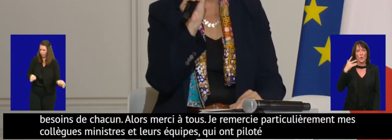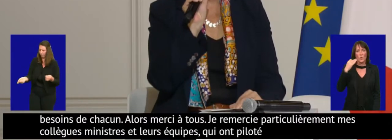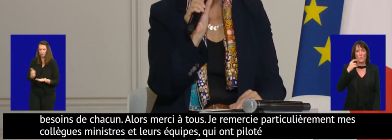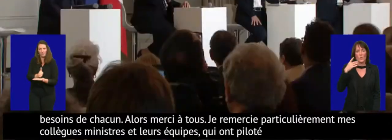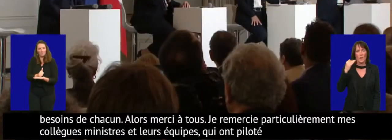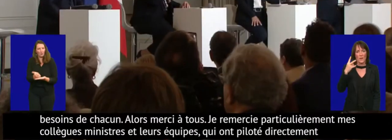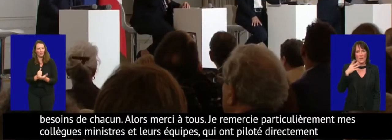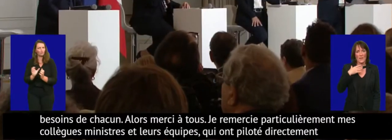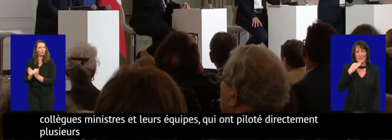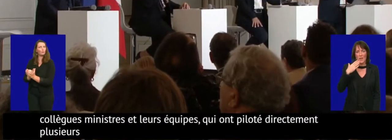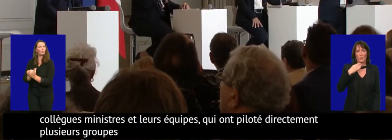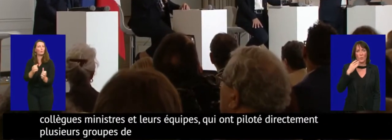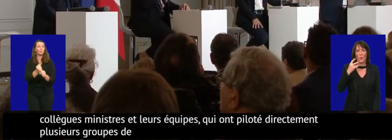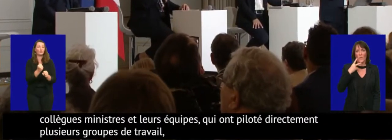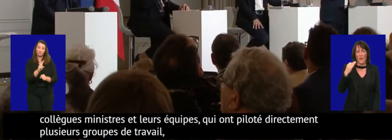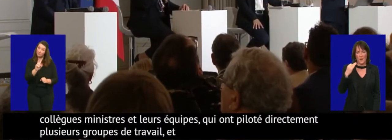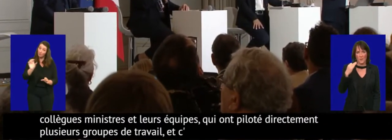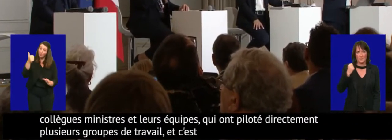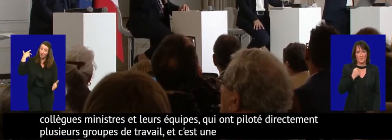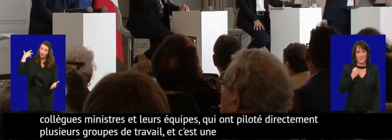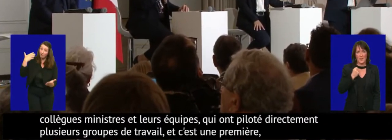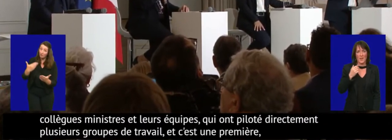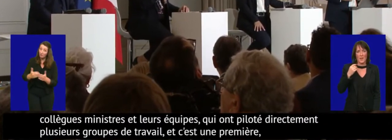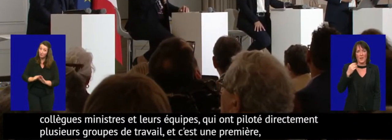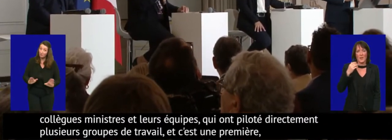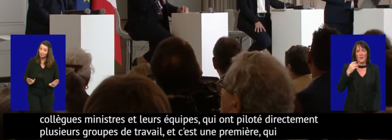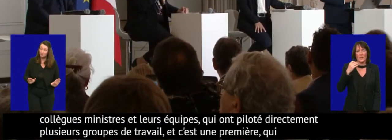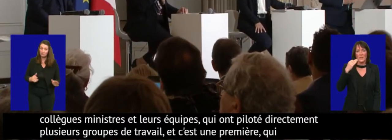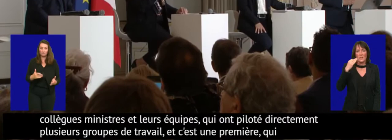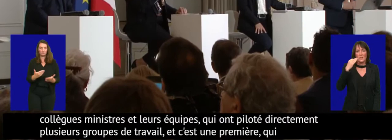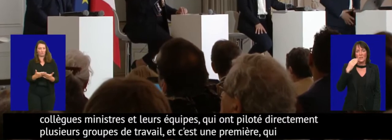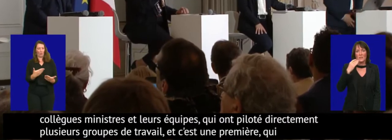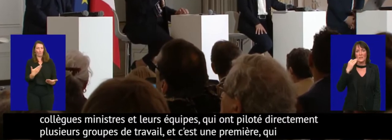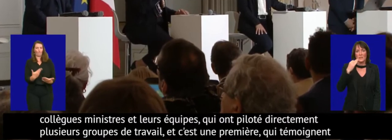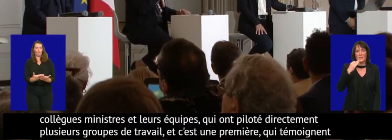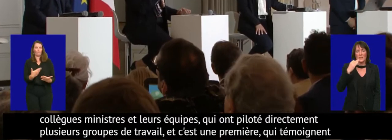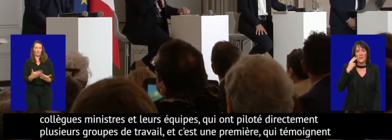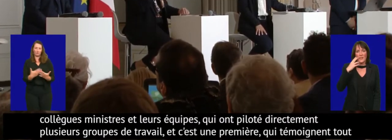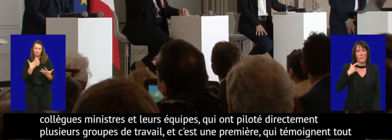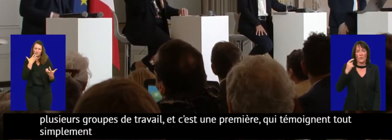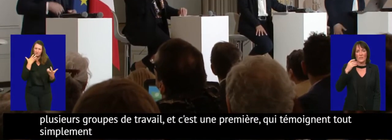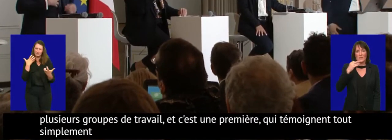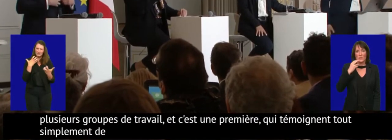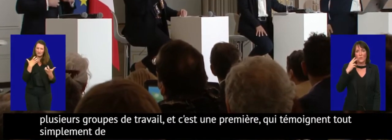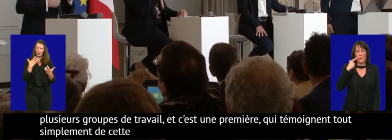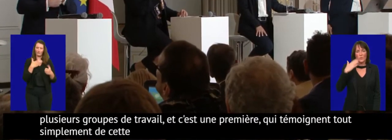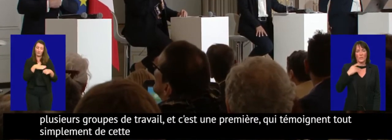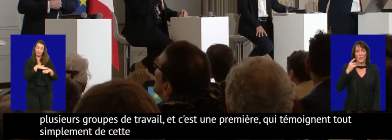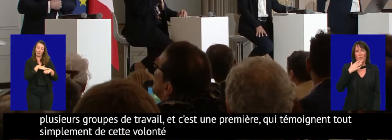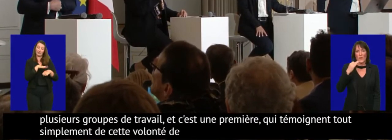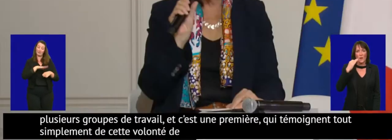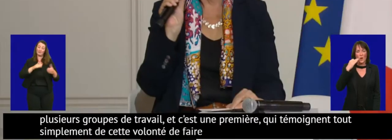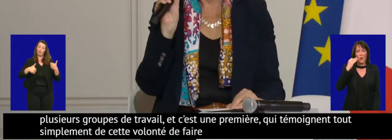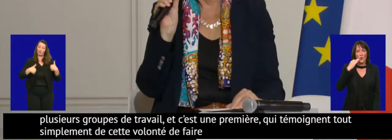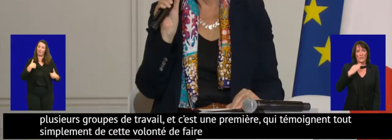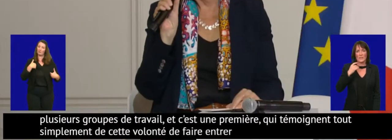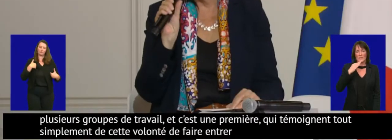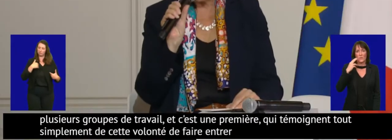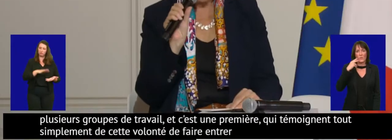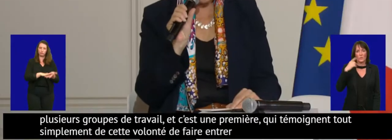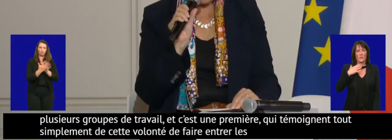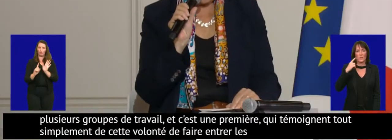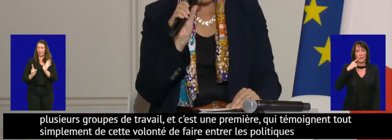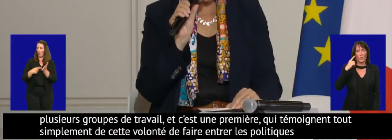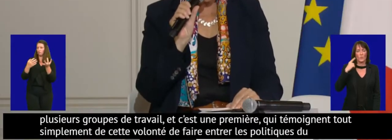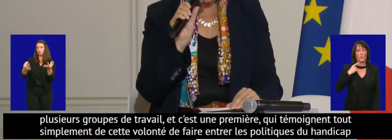Et c'est une première qui témoigne tout simplement de cette volonté de faire entrer les politiques du handicap dans le droit commun.